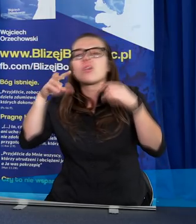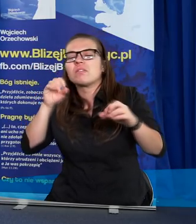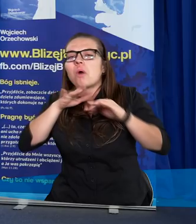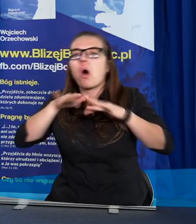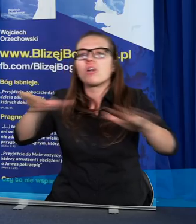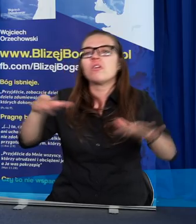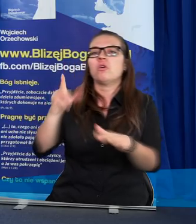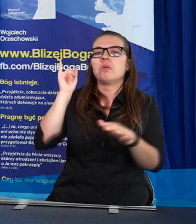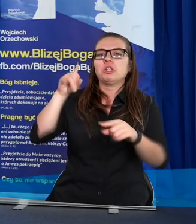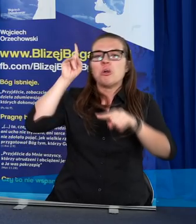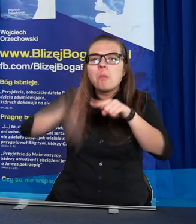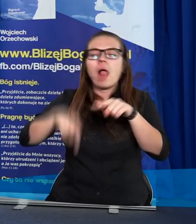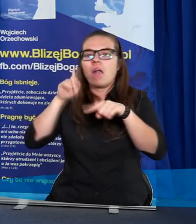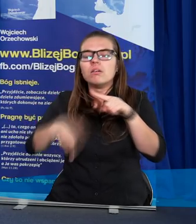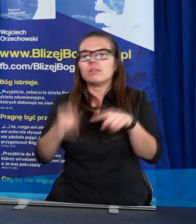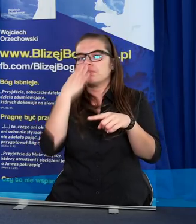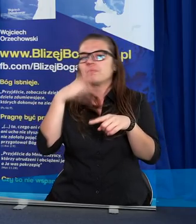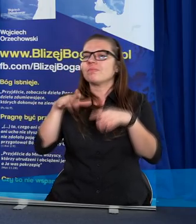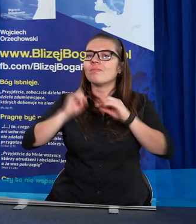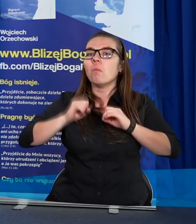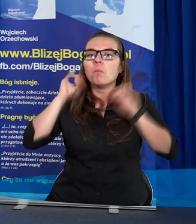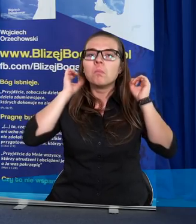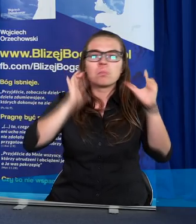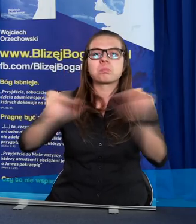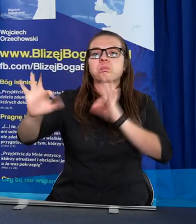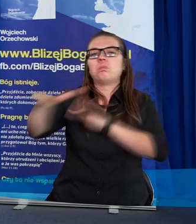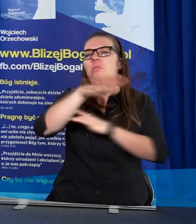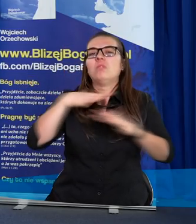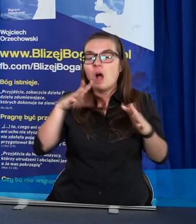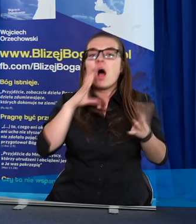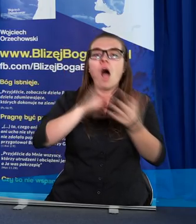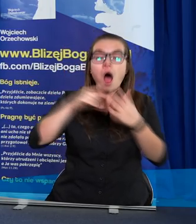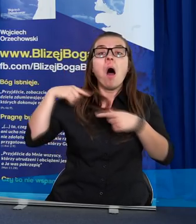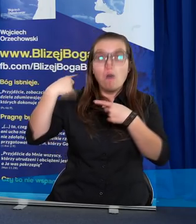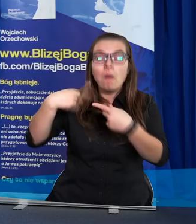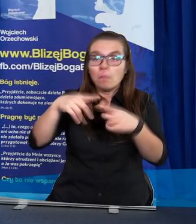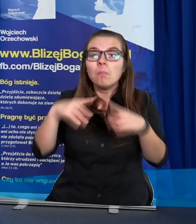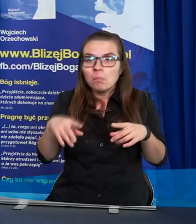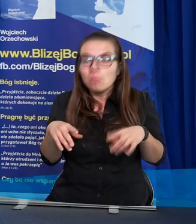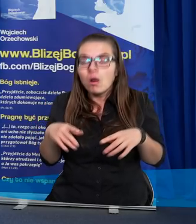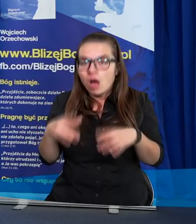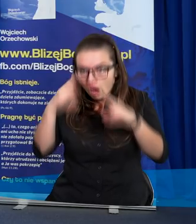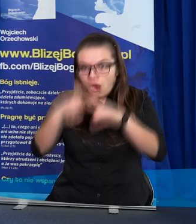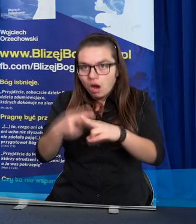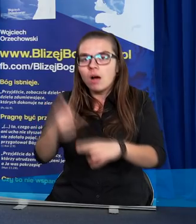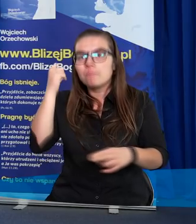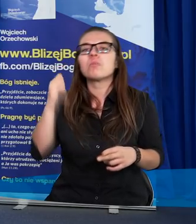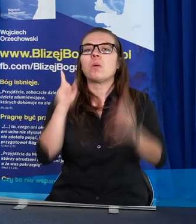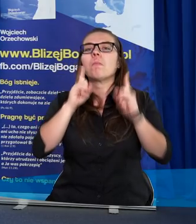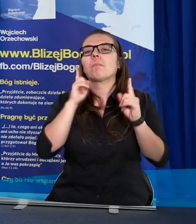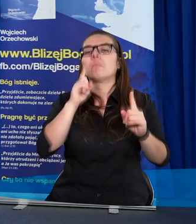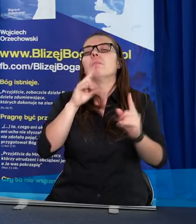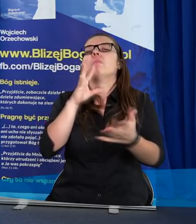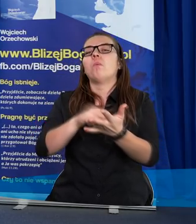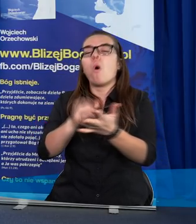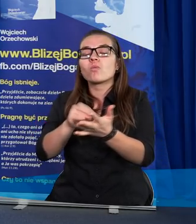wprowadzić w błąd jakieś zamieszanie, rzuca taki fake news, a on powtarzany przez wieki staje się prawdą, bo powtórzono go tak wiele